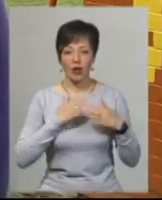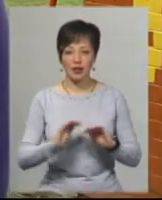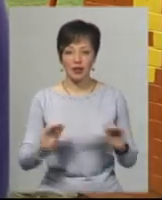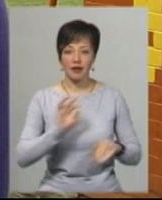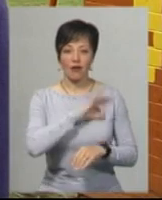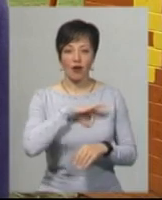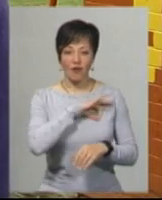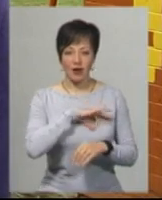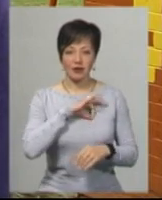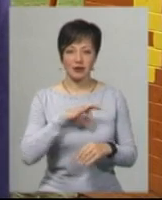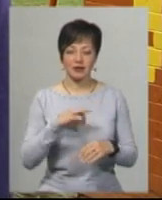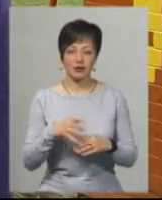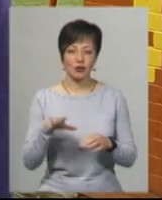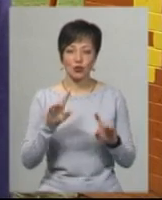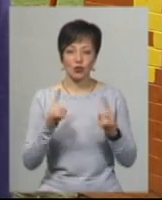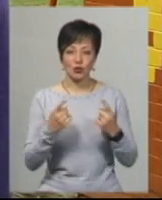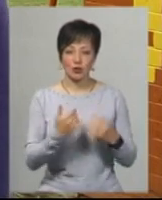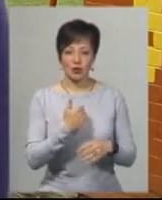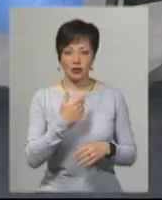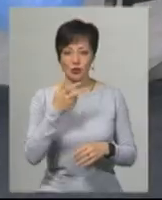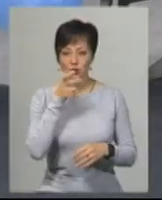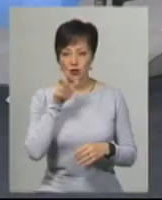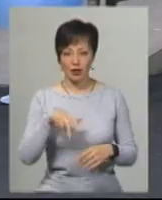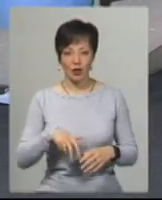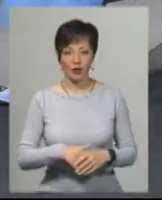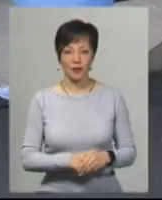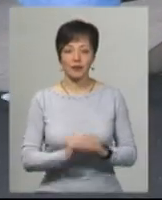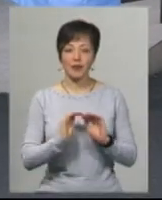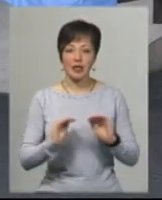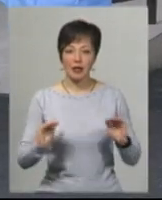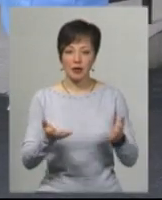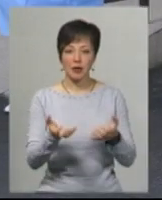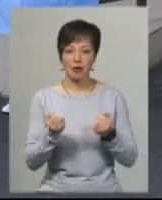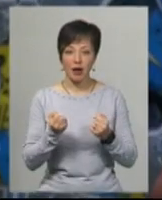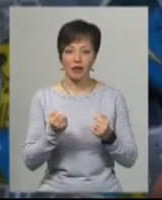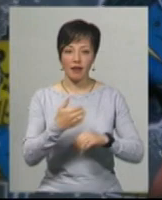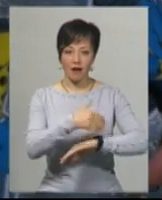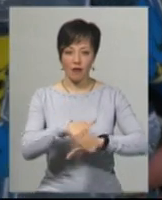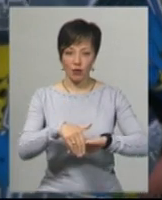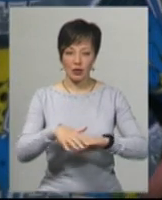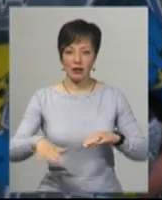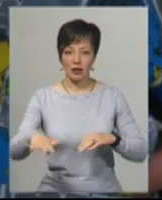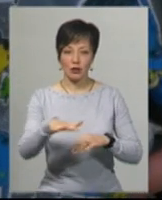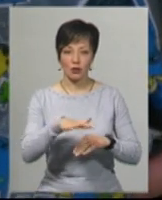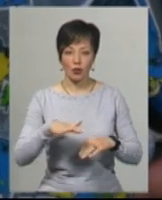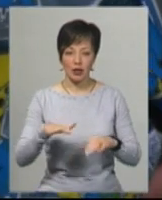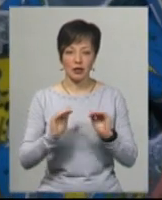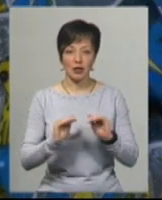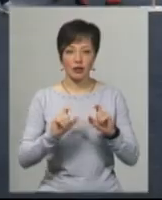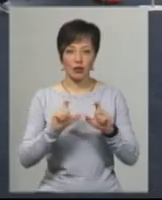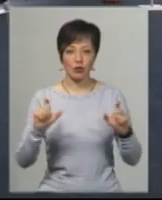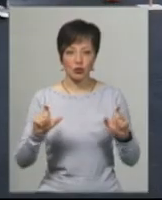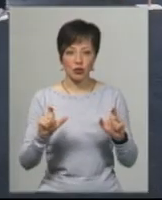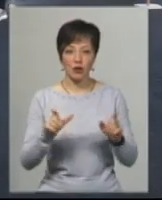вихователька Оксана, Люда, я дуже за нею скучила. Дітей у садочку приймають, бо батьків на вулиці, на території дошкільного навчального